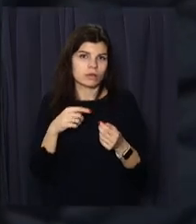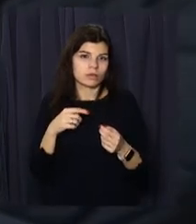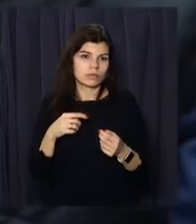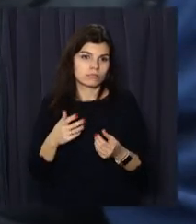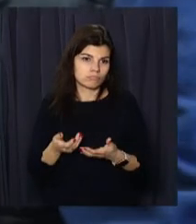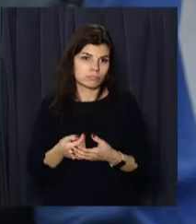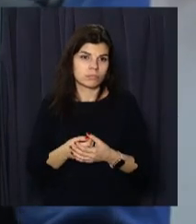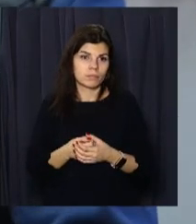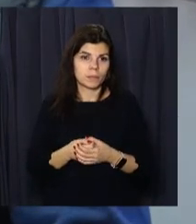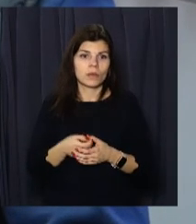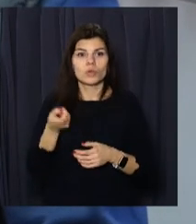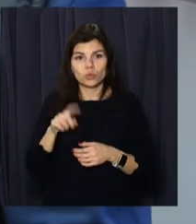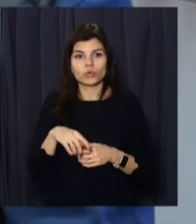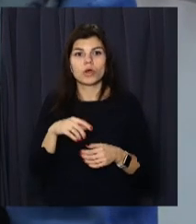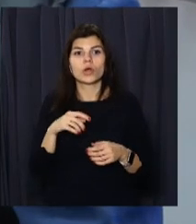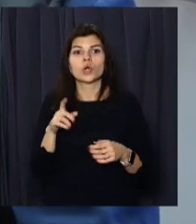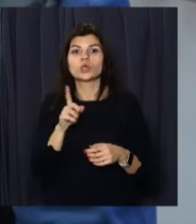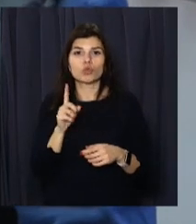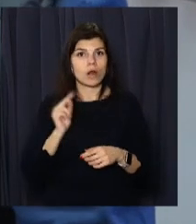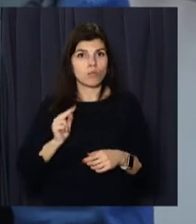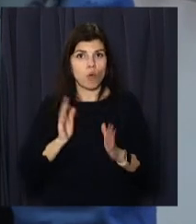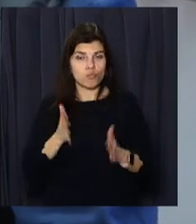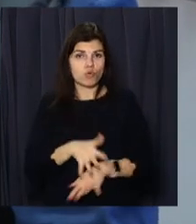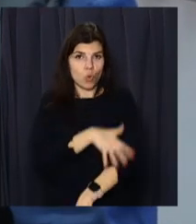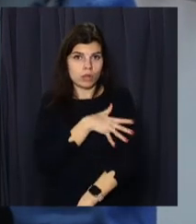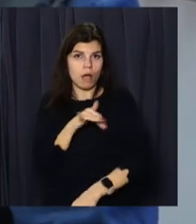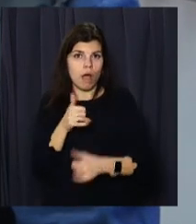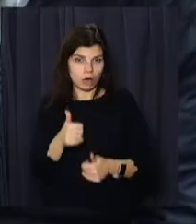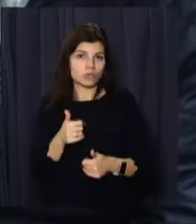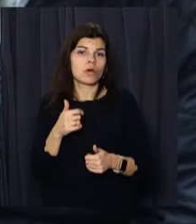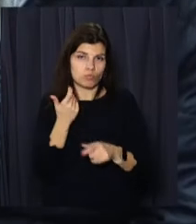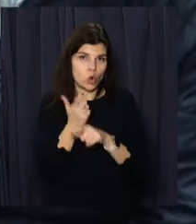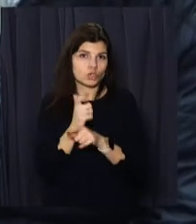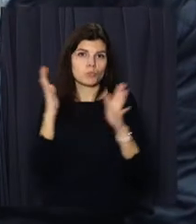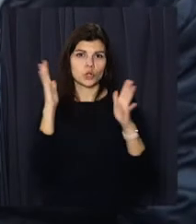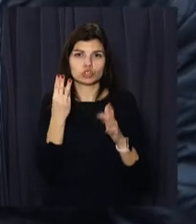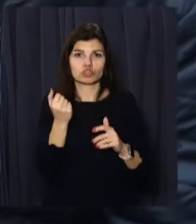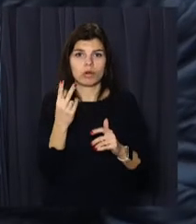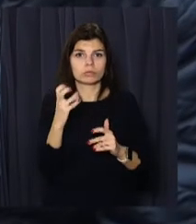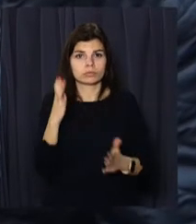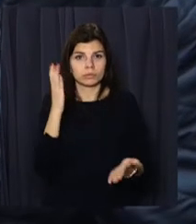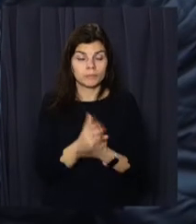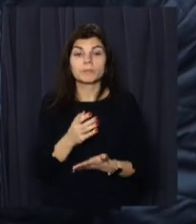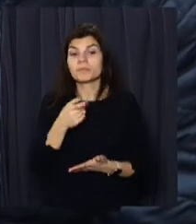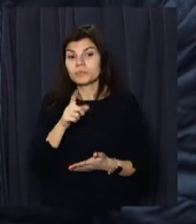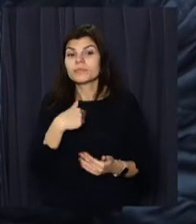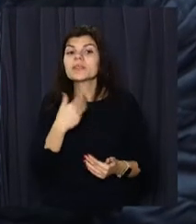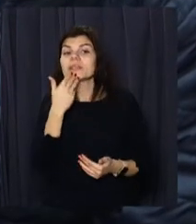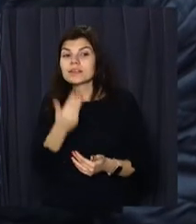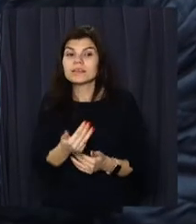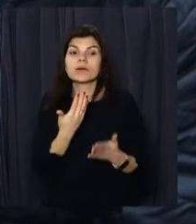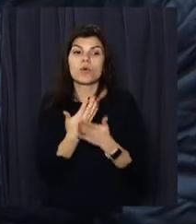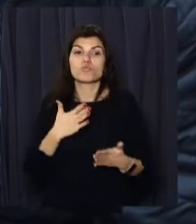Тоді вірно, що буде працювати довго і добре, дуже-дуже велика. Користуюсь нагодою, прошу Олександра поставити